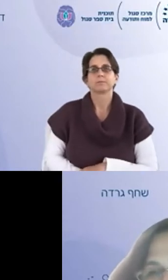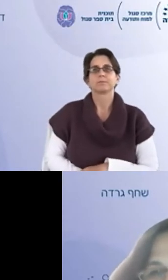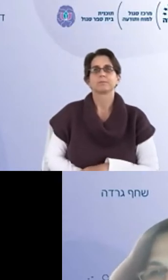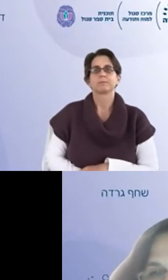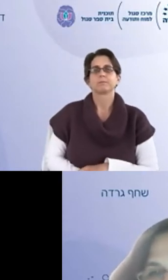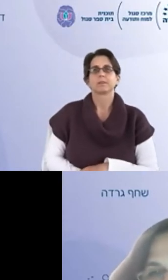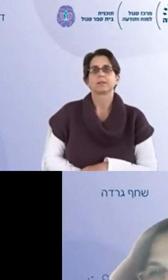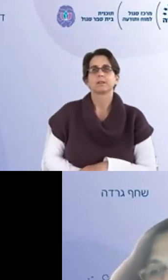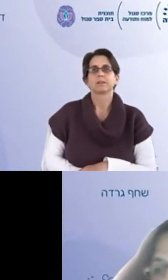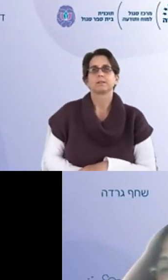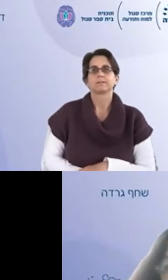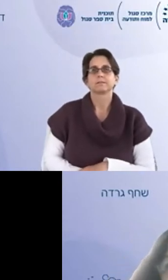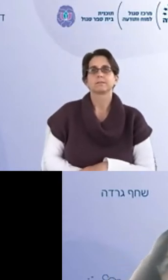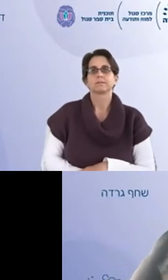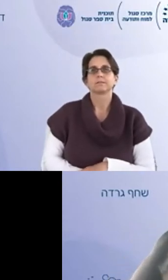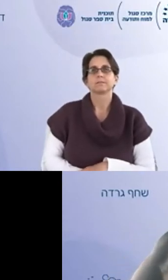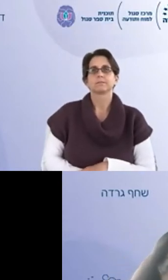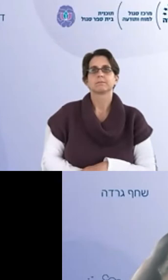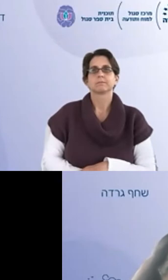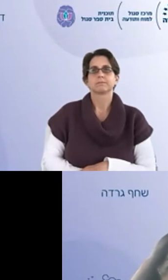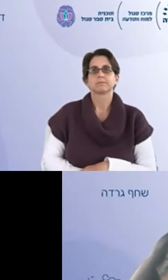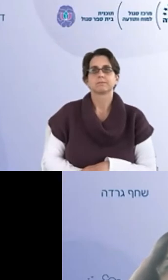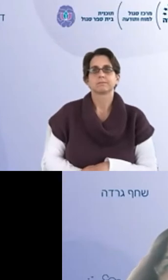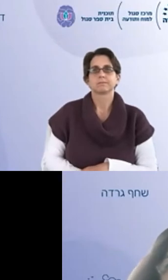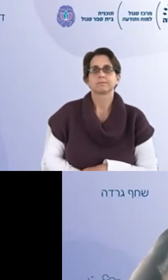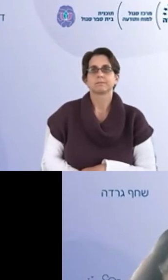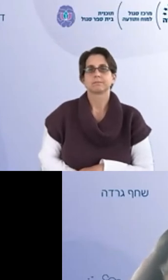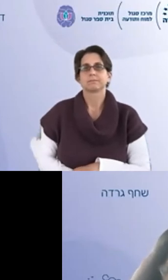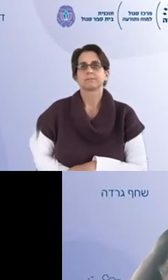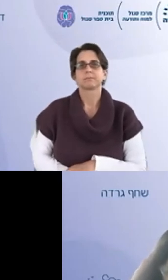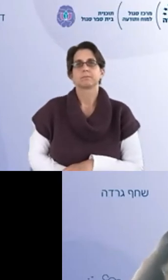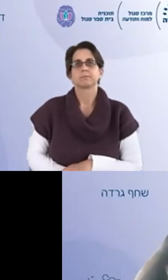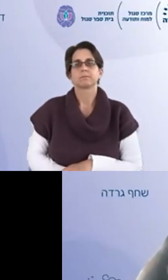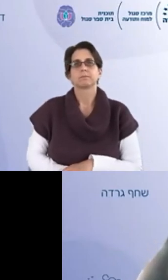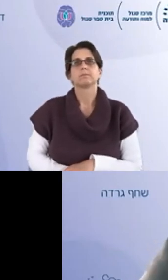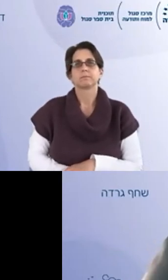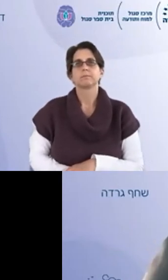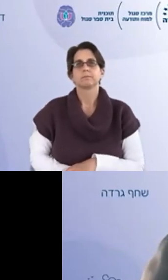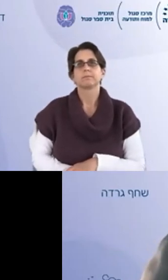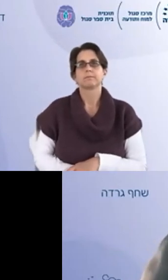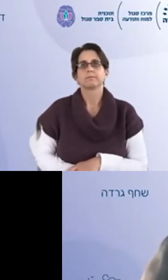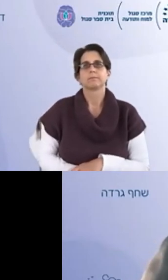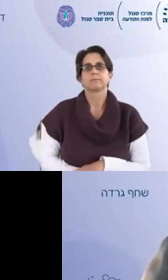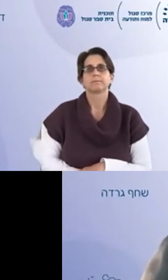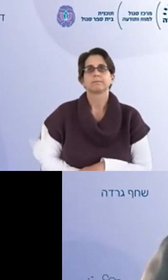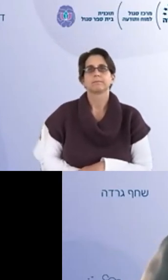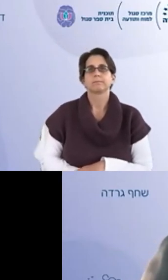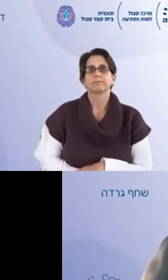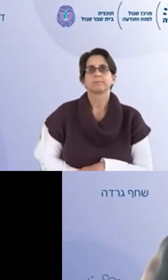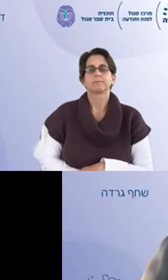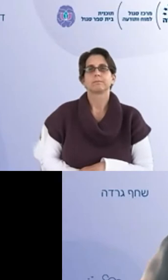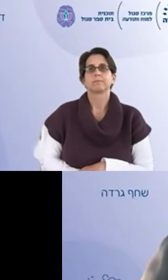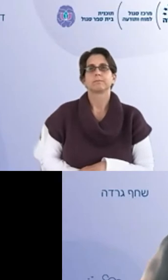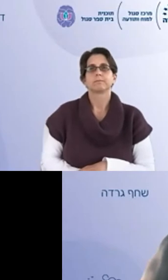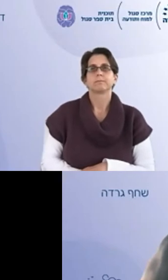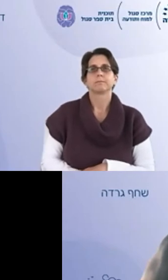המייחד וככה אני בראש שלי מריץ כל היום ככה מה אני יכול להגיד היום והדברים מה שאני באה להגיד